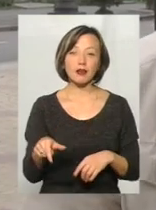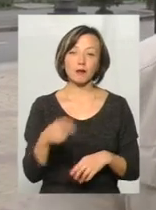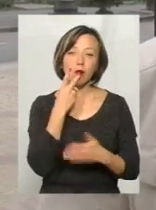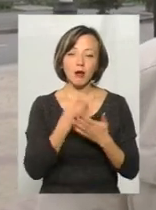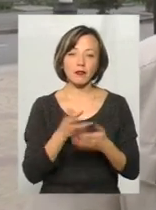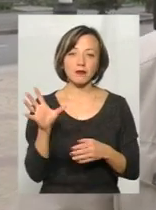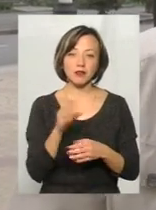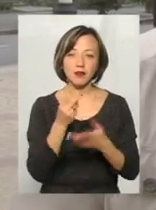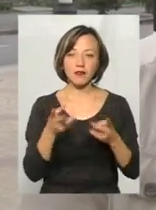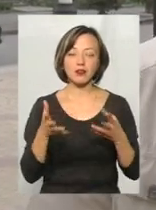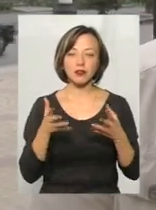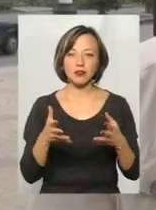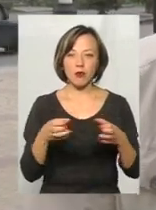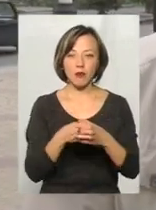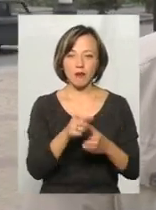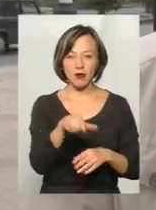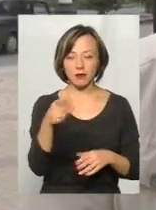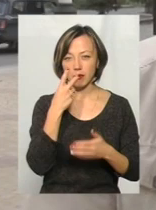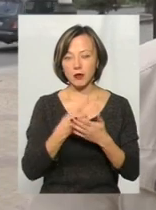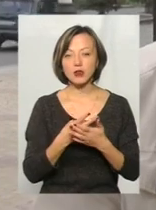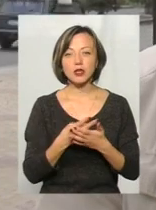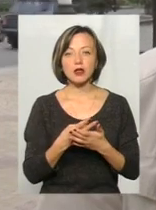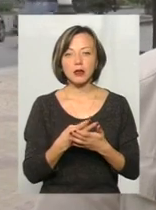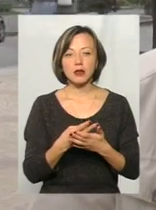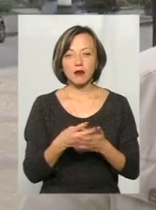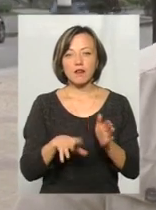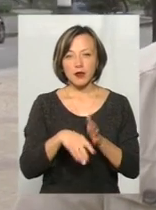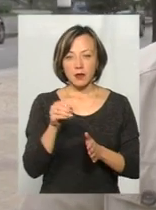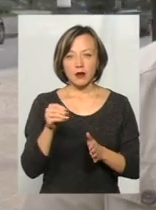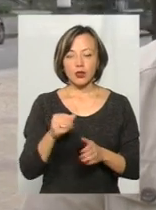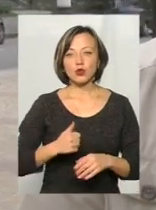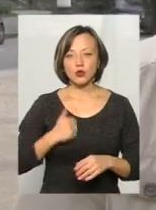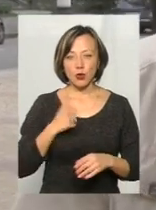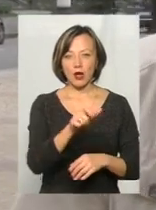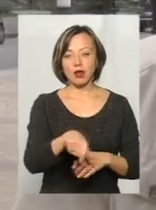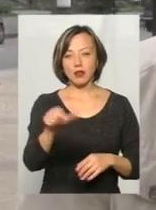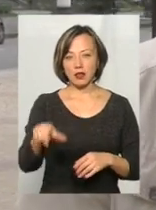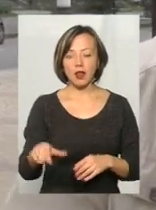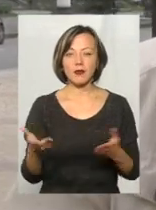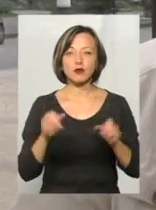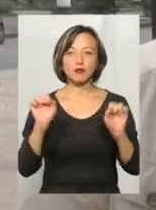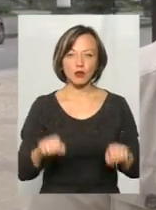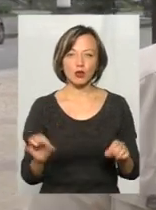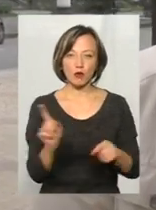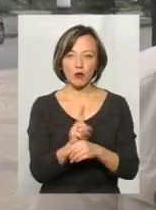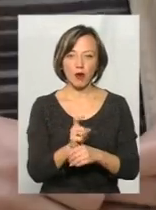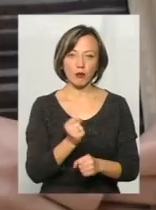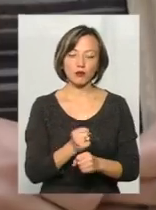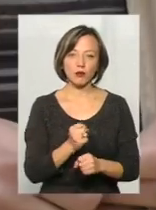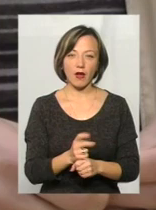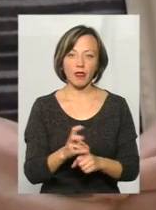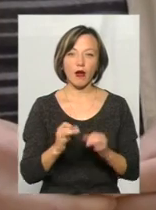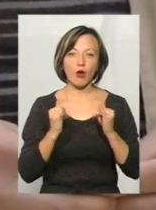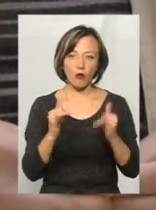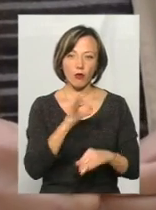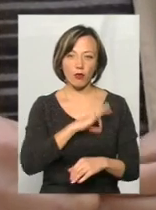побачимо, це вирішить громада. Думаю, що громада вибере достойних кандидатів, які зможуть нормально працювати на